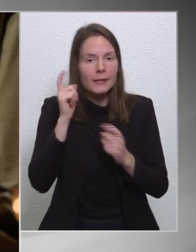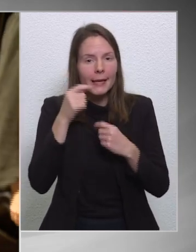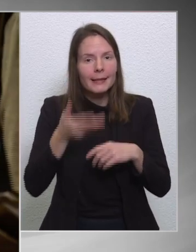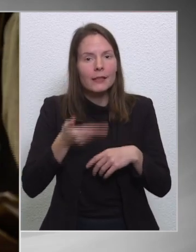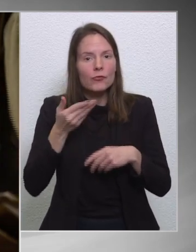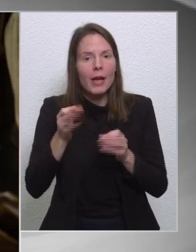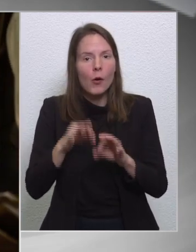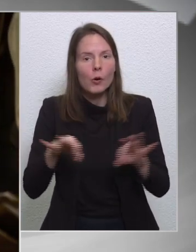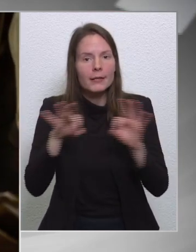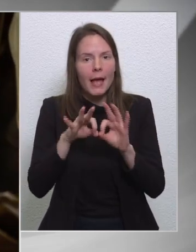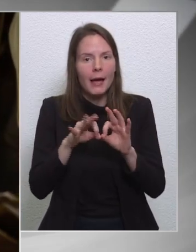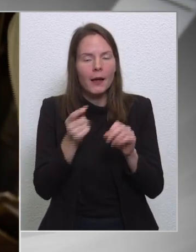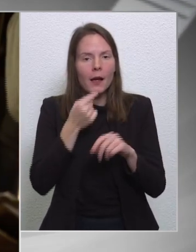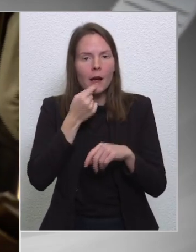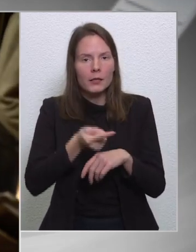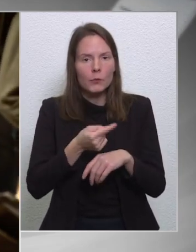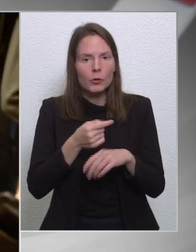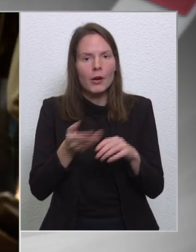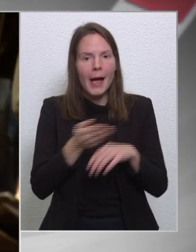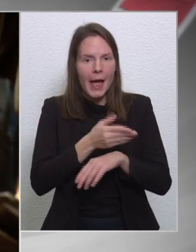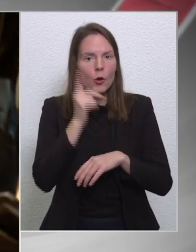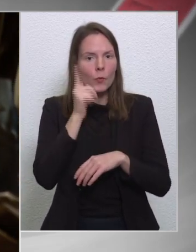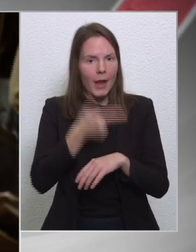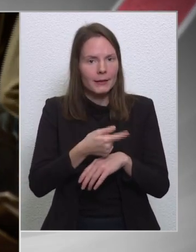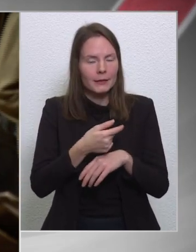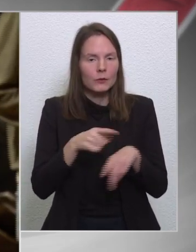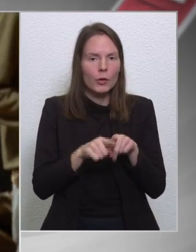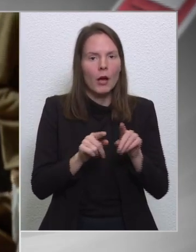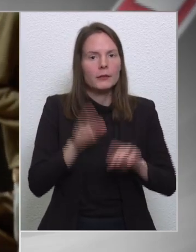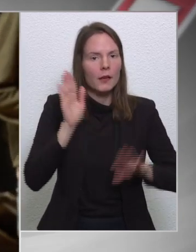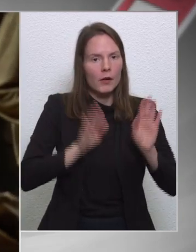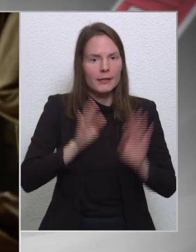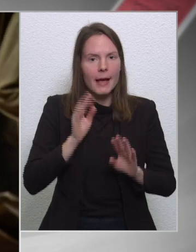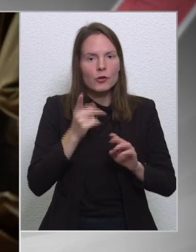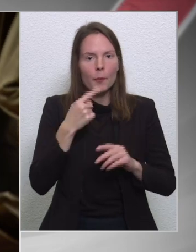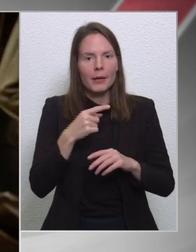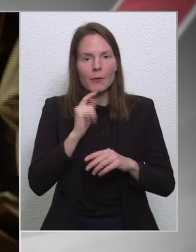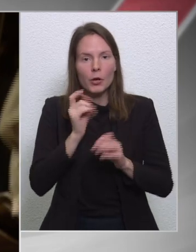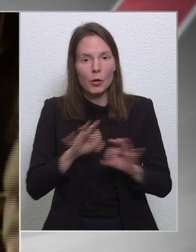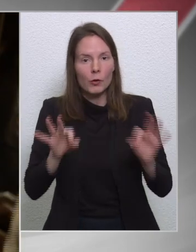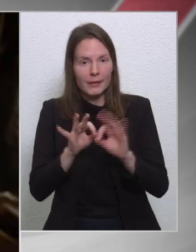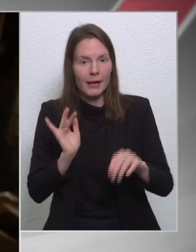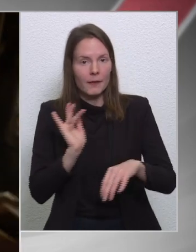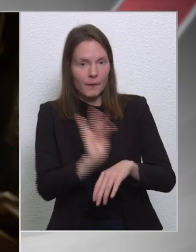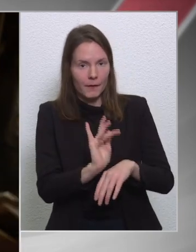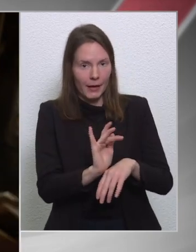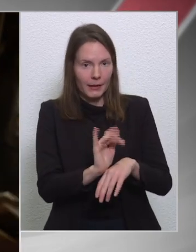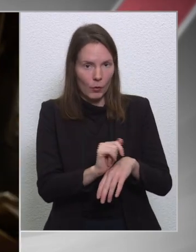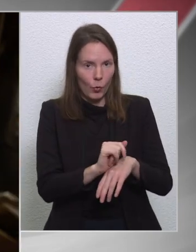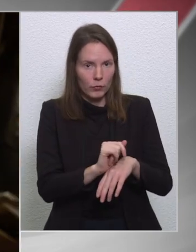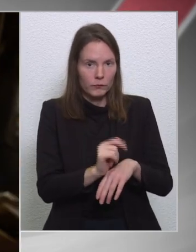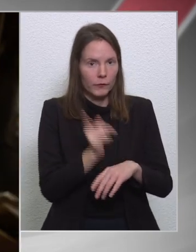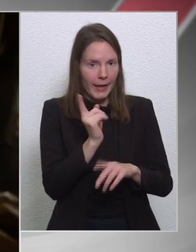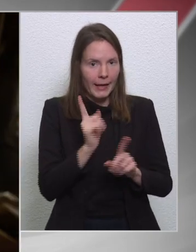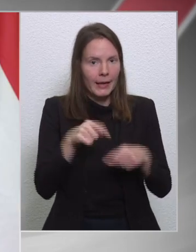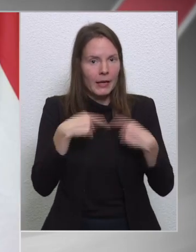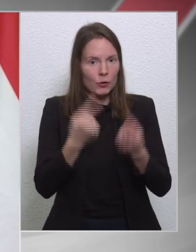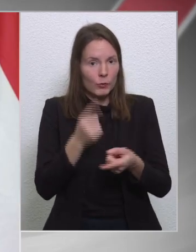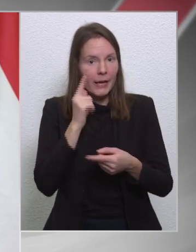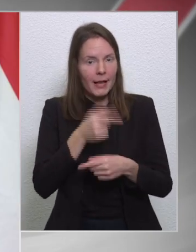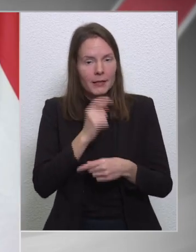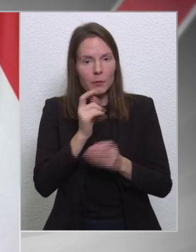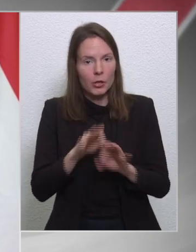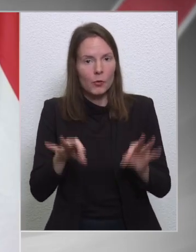kelljen szavazni azokban az ügyekben, amikben Magyarországedik vétóval fenyegetett, és csak utána lehet szavazni Magyarországnak járó pénzekről. A visegrádi